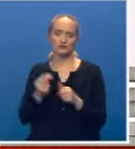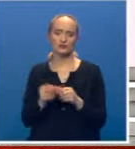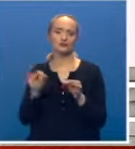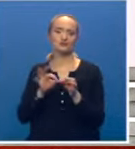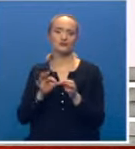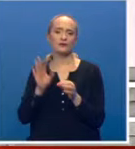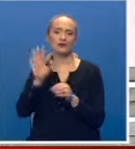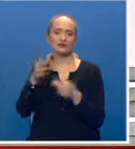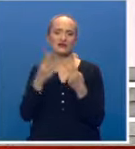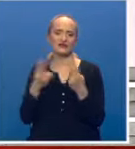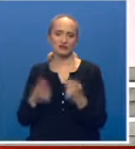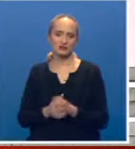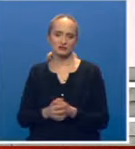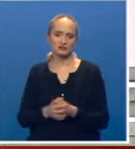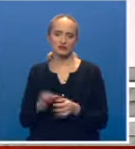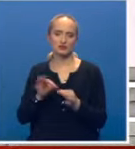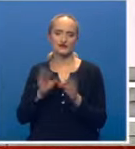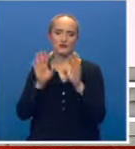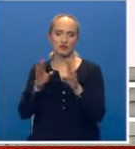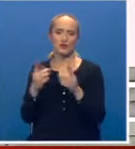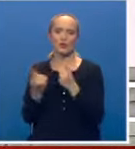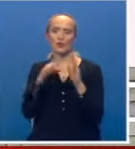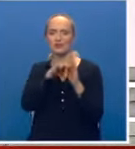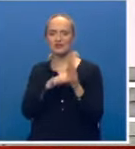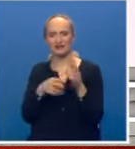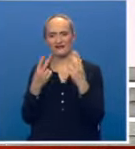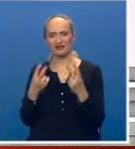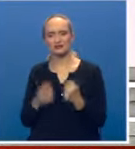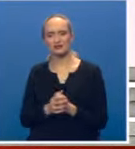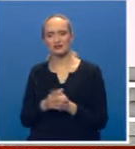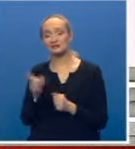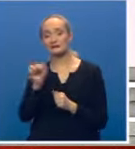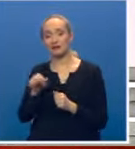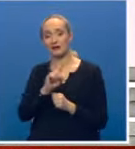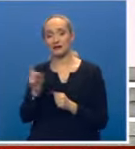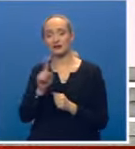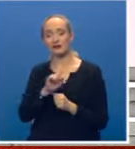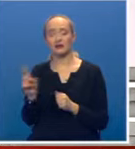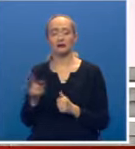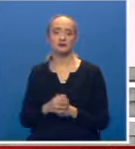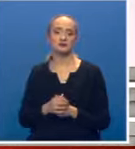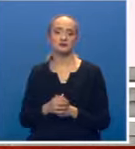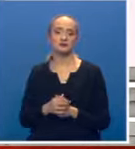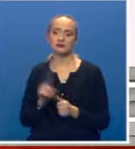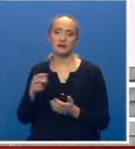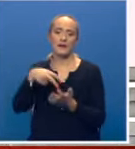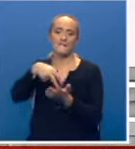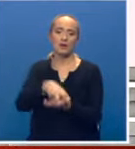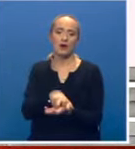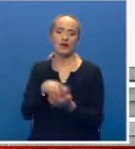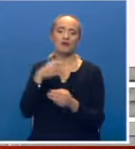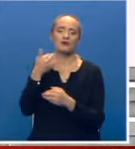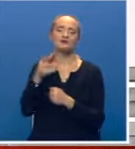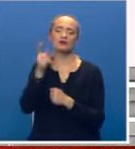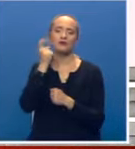da čuvamo njene vrijednosti, da čuvamo njene ustavne nadležnosti i da se nikada i nikada ne pokliknemo ispred onih